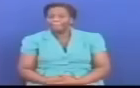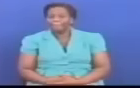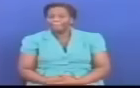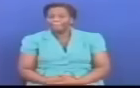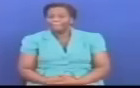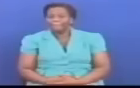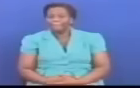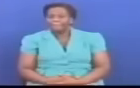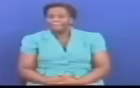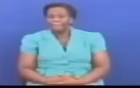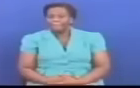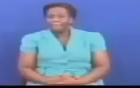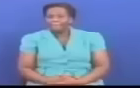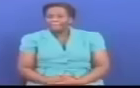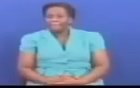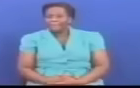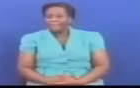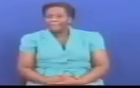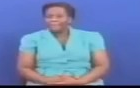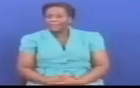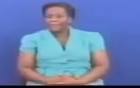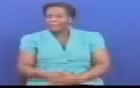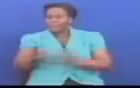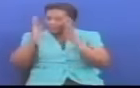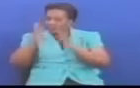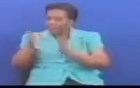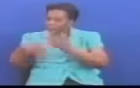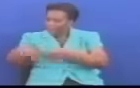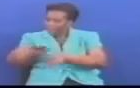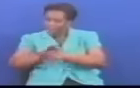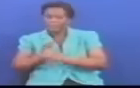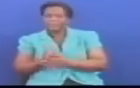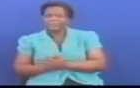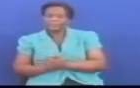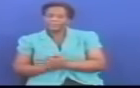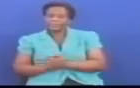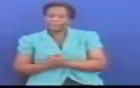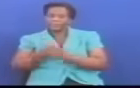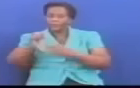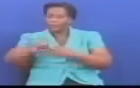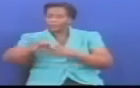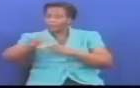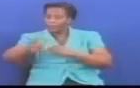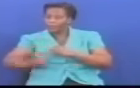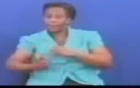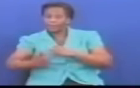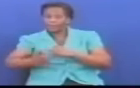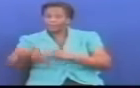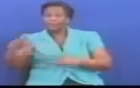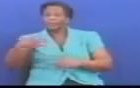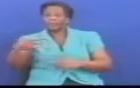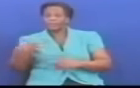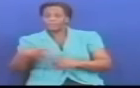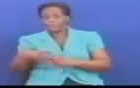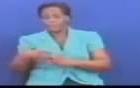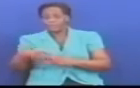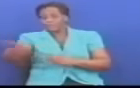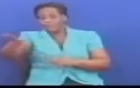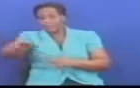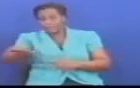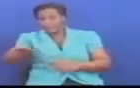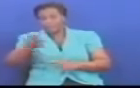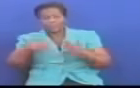Shonye kiti kwa niyaba ya waziri wa inchi Ofisi ya makamu wa raisi muungano na mazingira Napenda kujibu swali